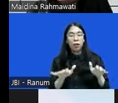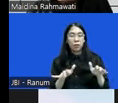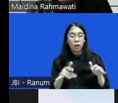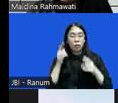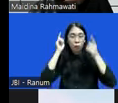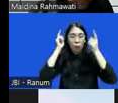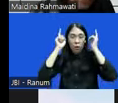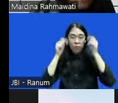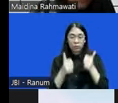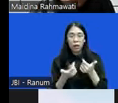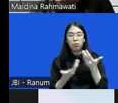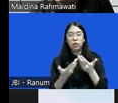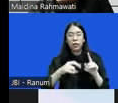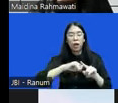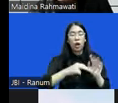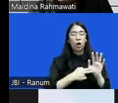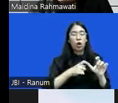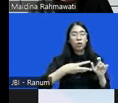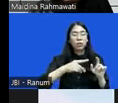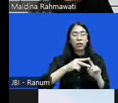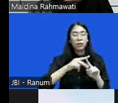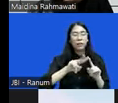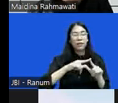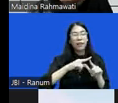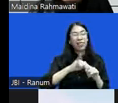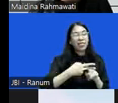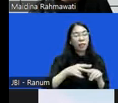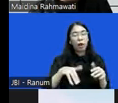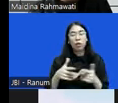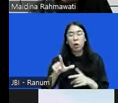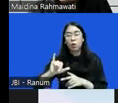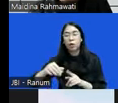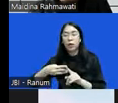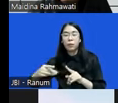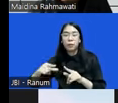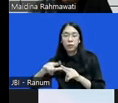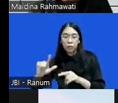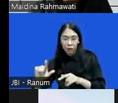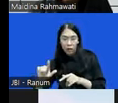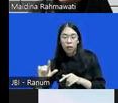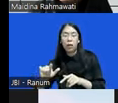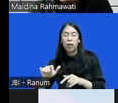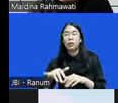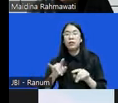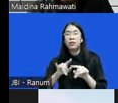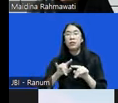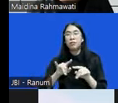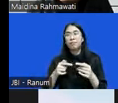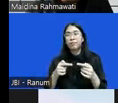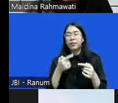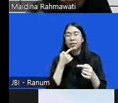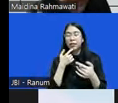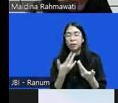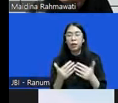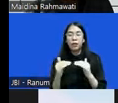baik yang konservatif maupun liberal melihat nilai-nilai yang sama baiknya terkait dengan restoratif terkait dengan keadaan restoratif